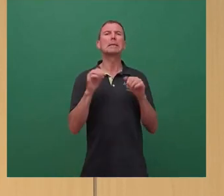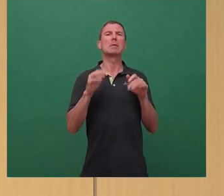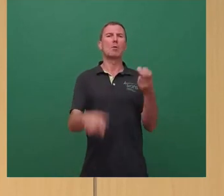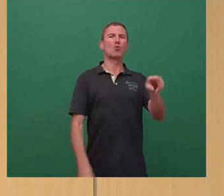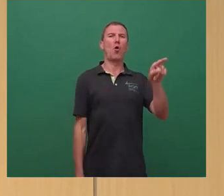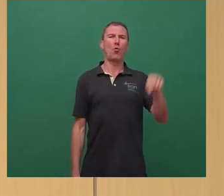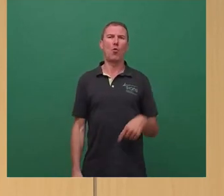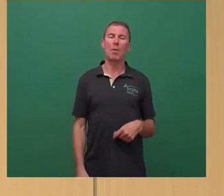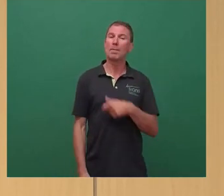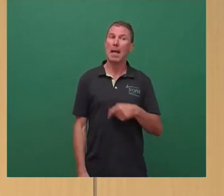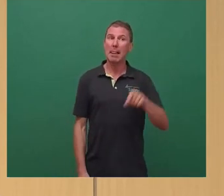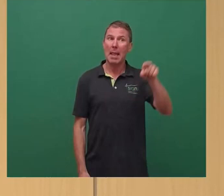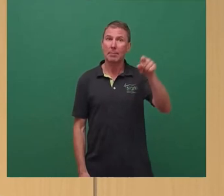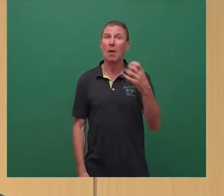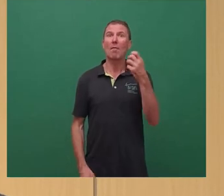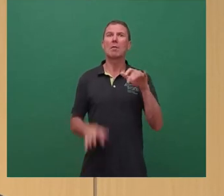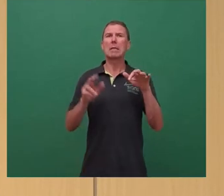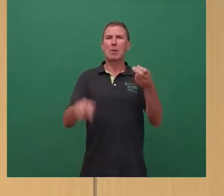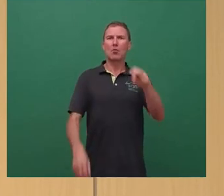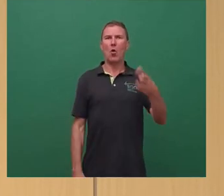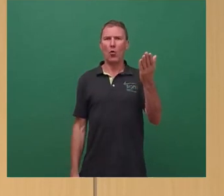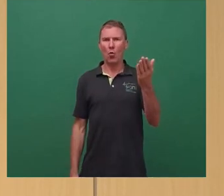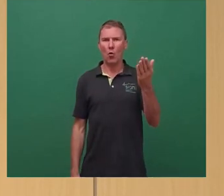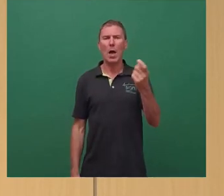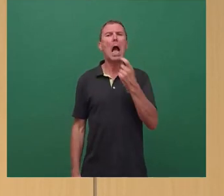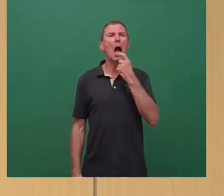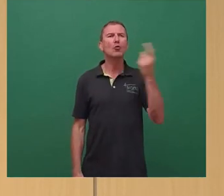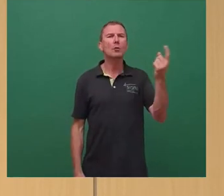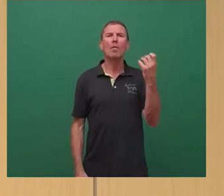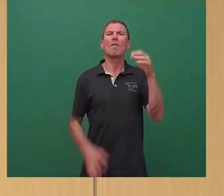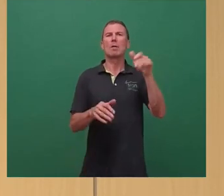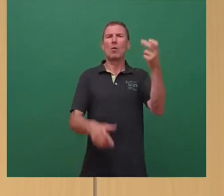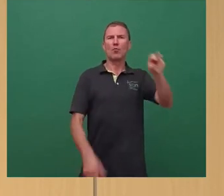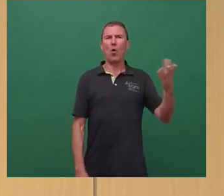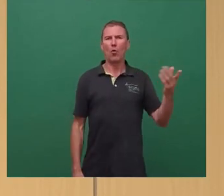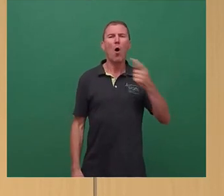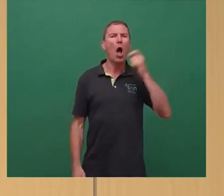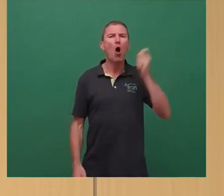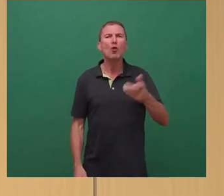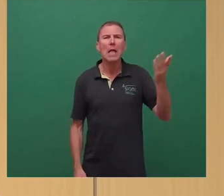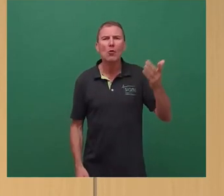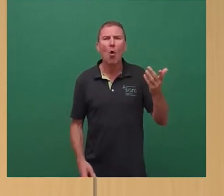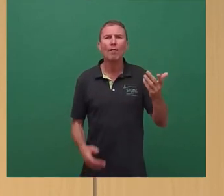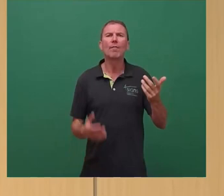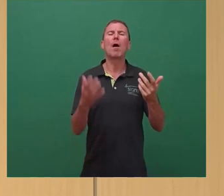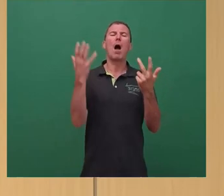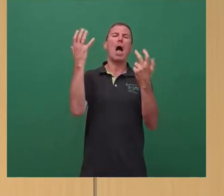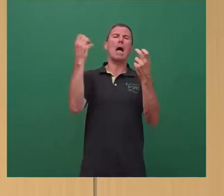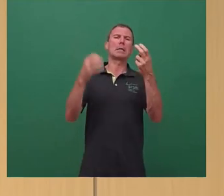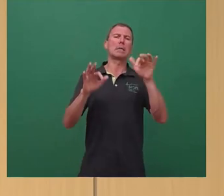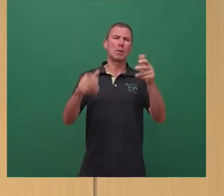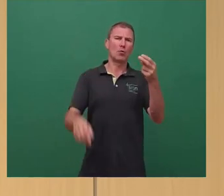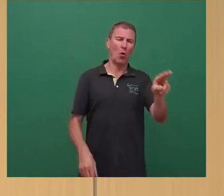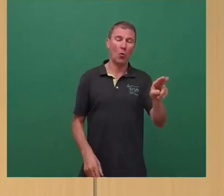im Fall von Leipzig über 50 Millionen Euro schon, Duisburg 50 Millionen Euro, Düsseldorf 70 bis 80 Millionen Euro. Das waren die